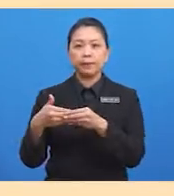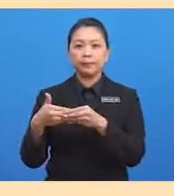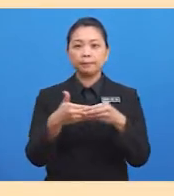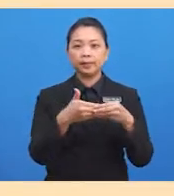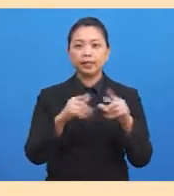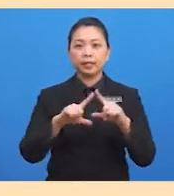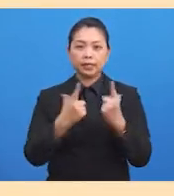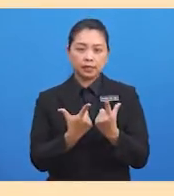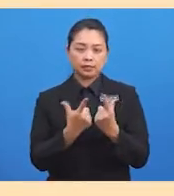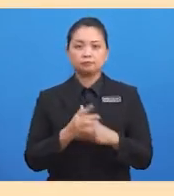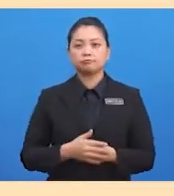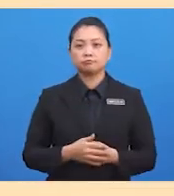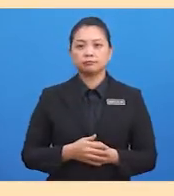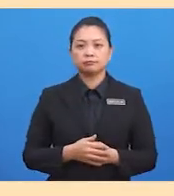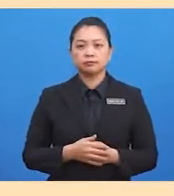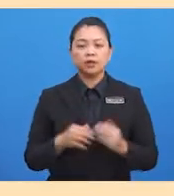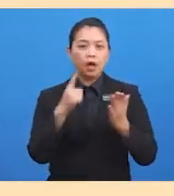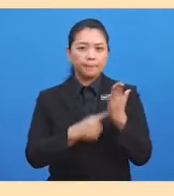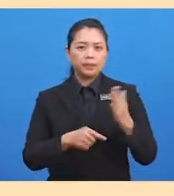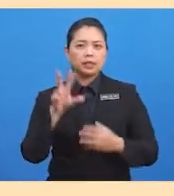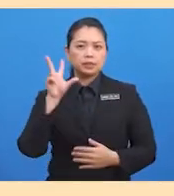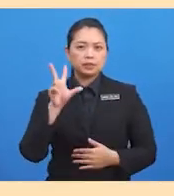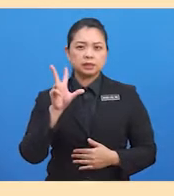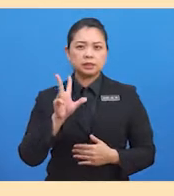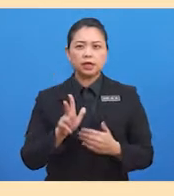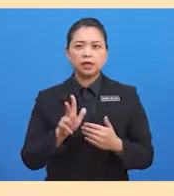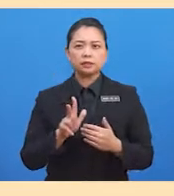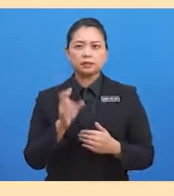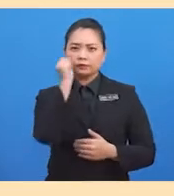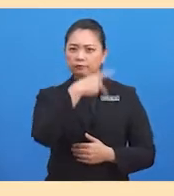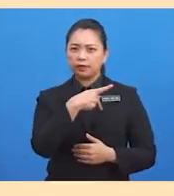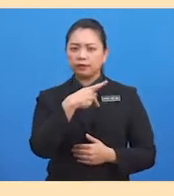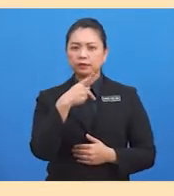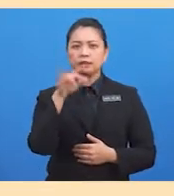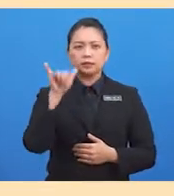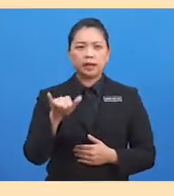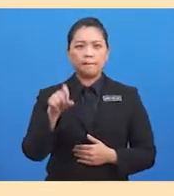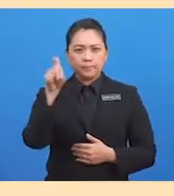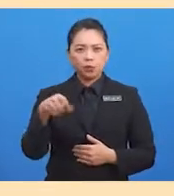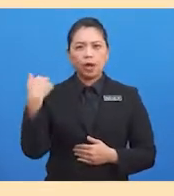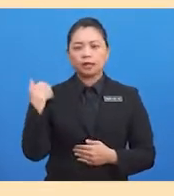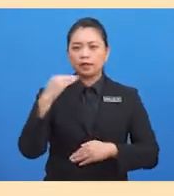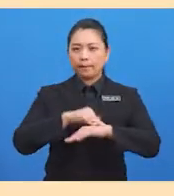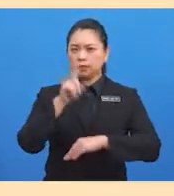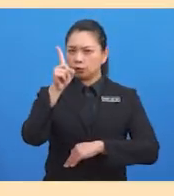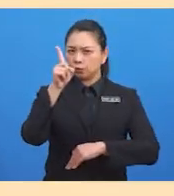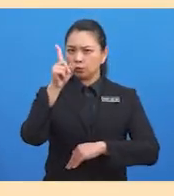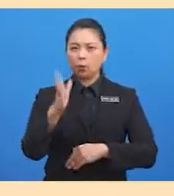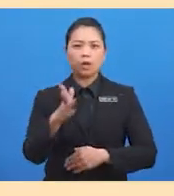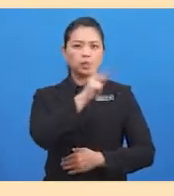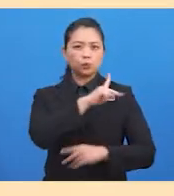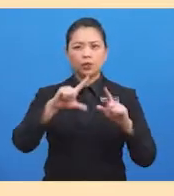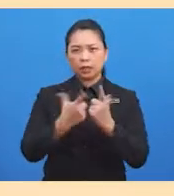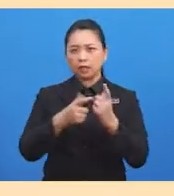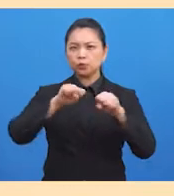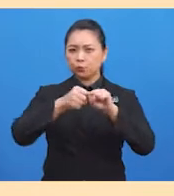untuk sesebuah kelas di sekolah. Apakah sifat-sifat yang perlu ada pada seorang ketua kelas